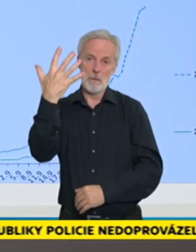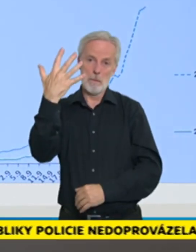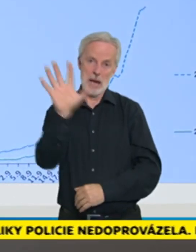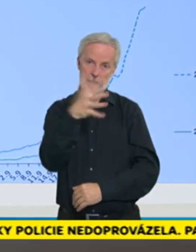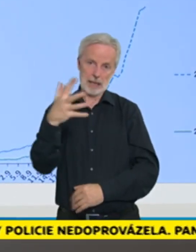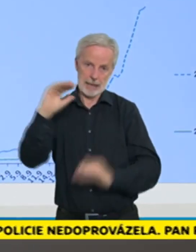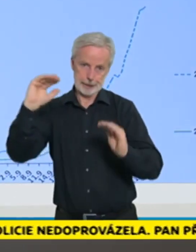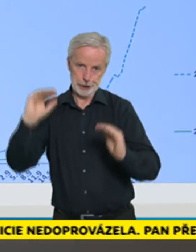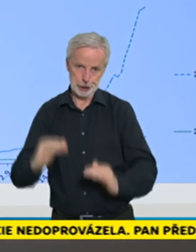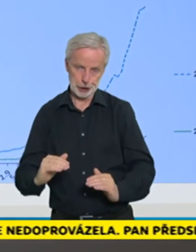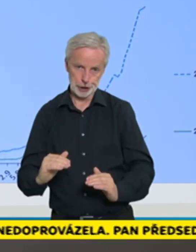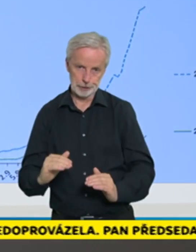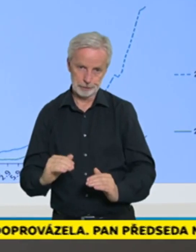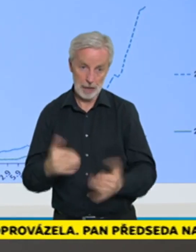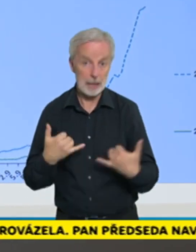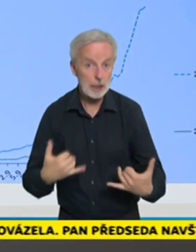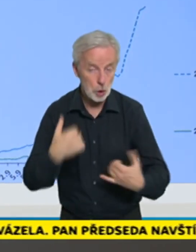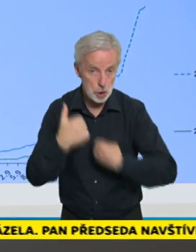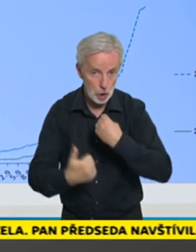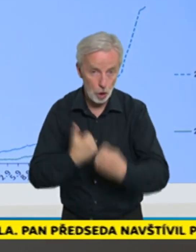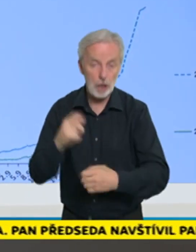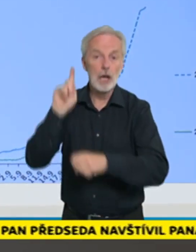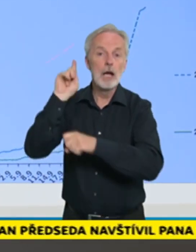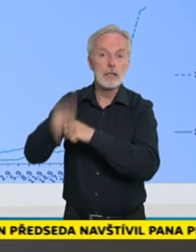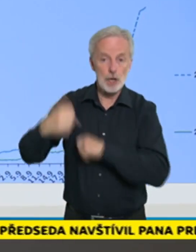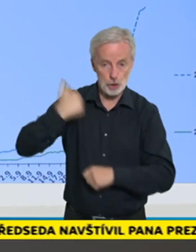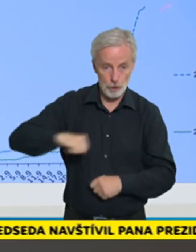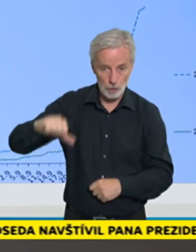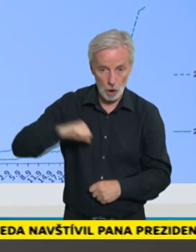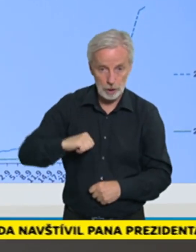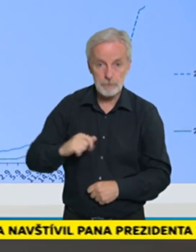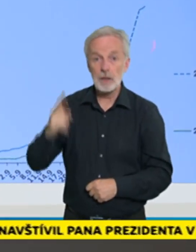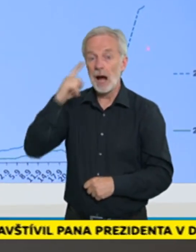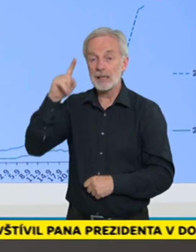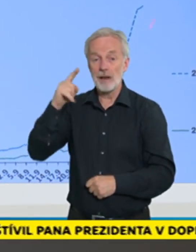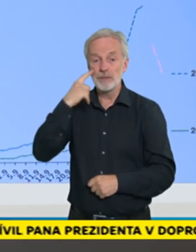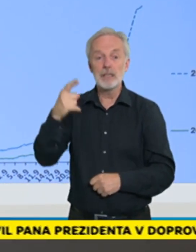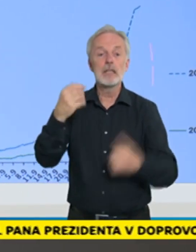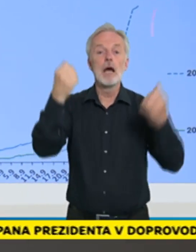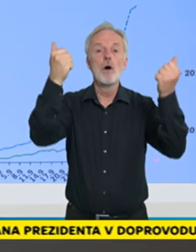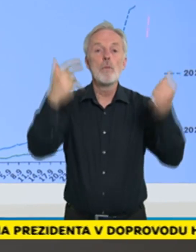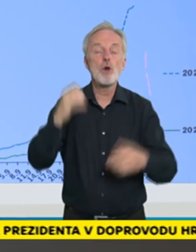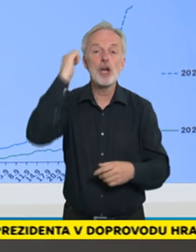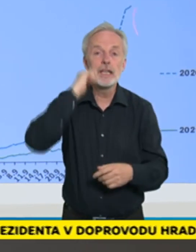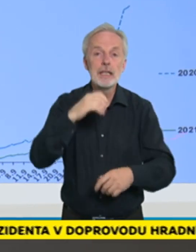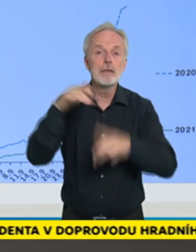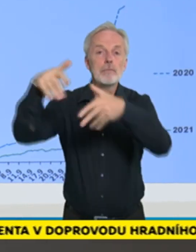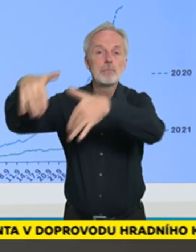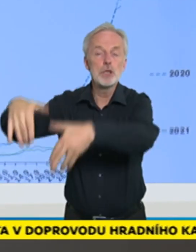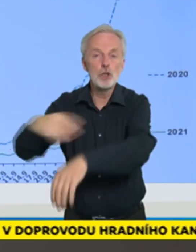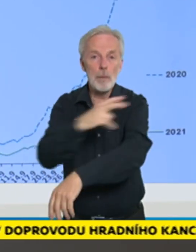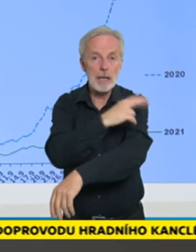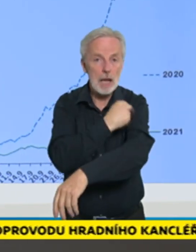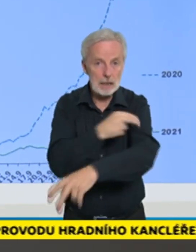vidíte vlastně velmi důležitý obrázek, počet hospitalizovaných v ten daný den opět čtyřikrát,